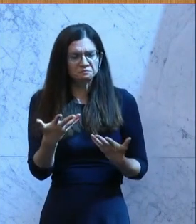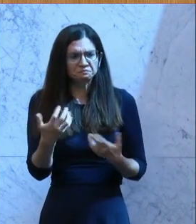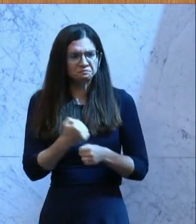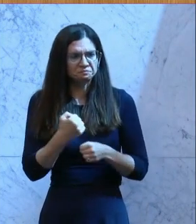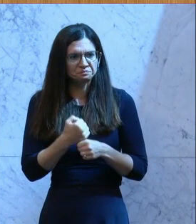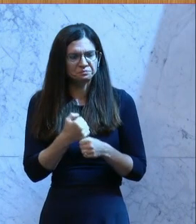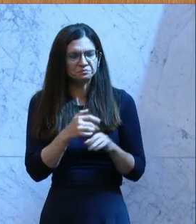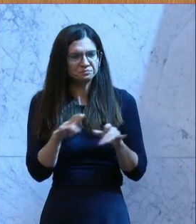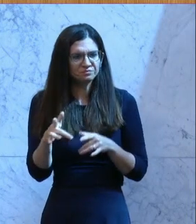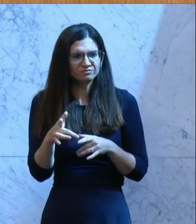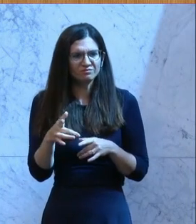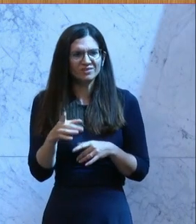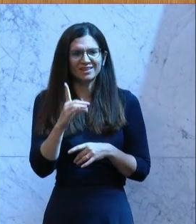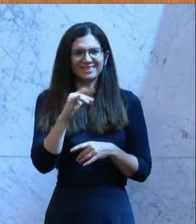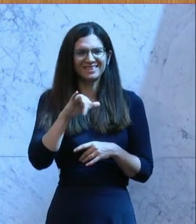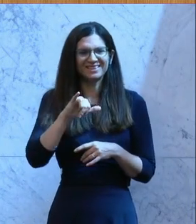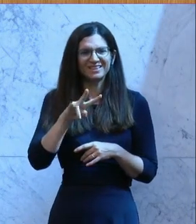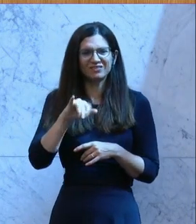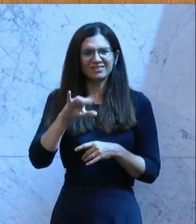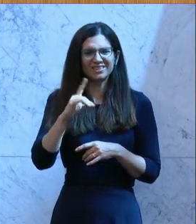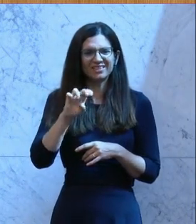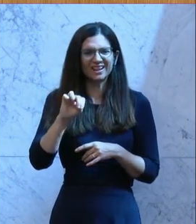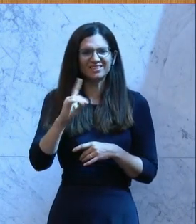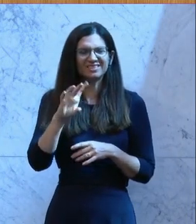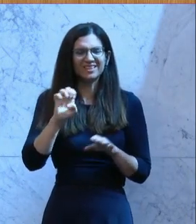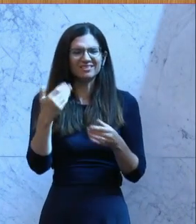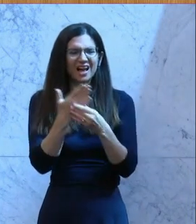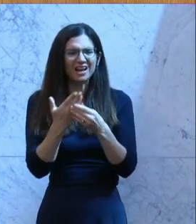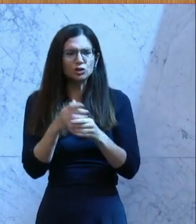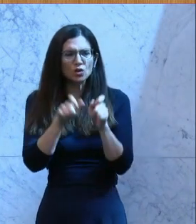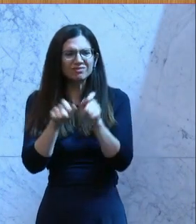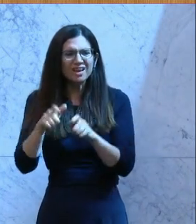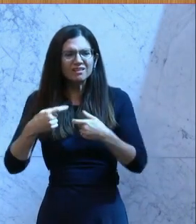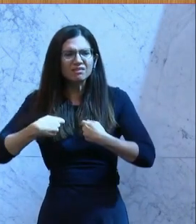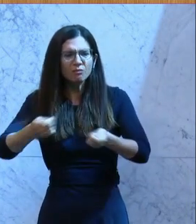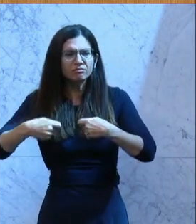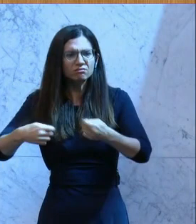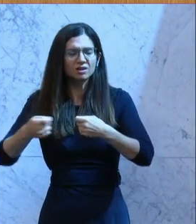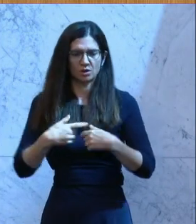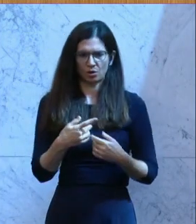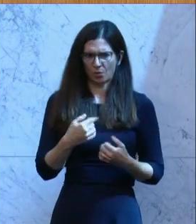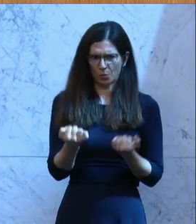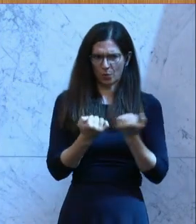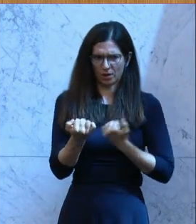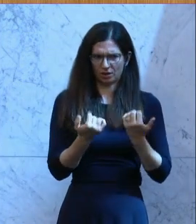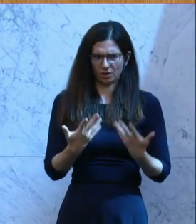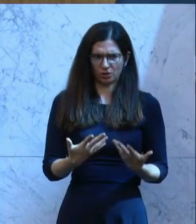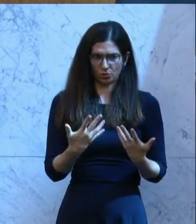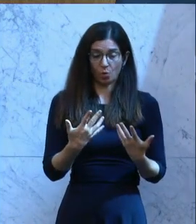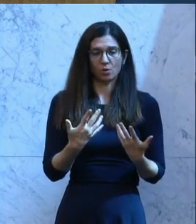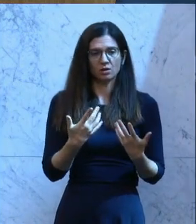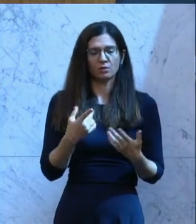Sie schütten es als Dividende aus an ihre Aktionäre. Die Politik, die Sie gemacht haben, führt dazu, dass die